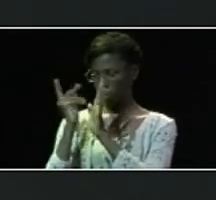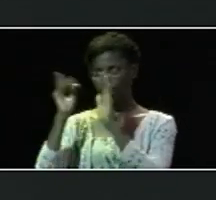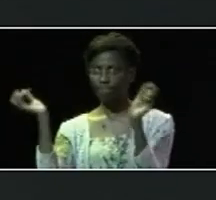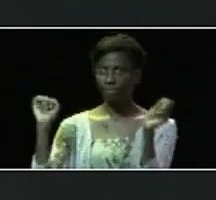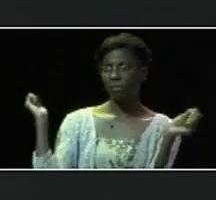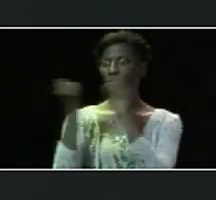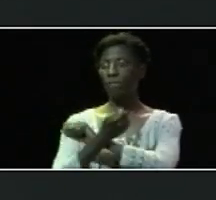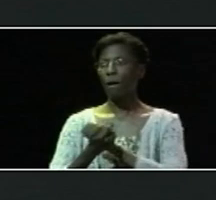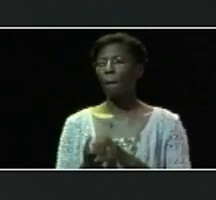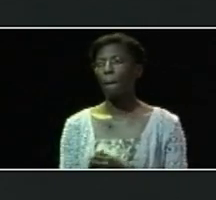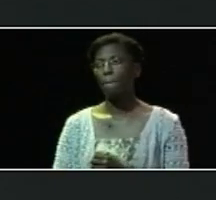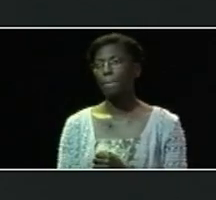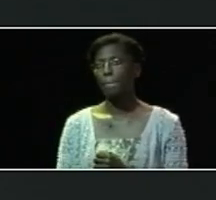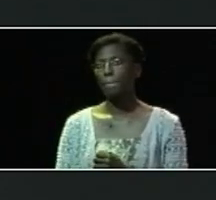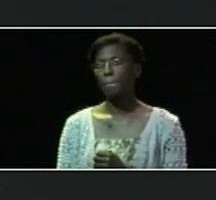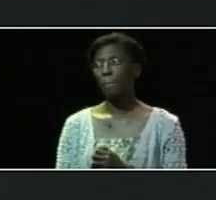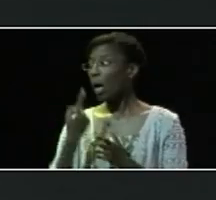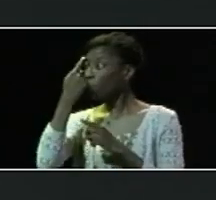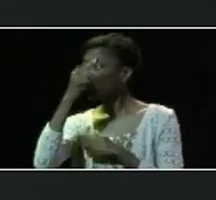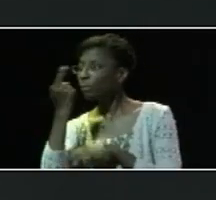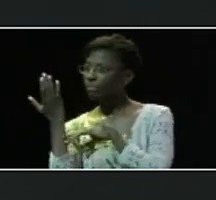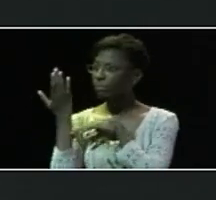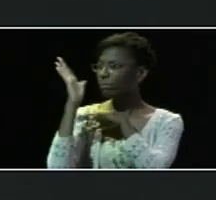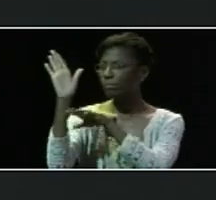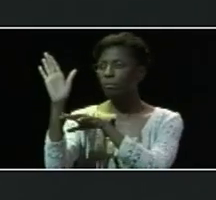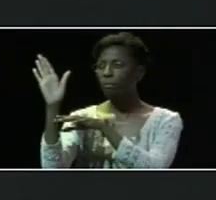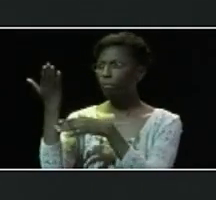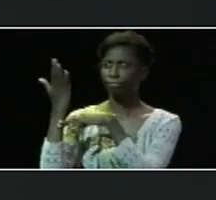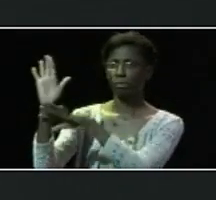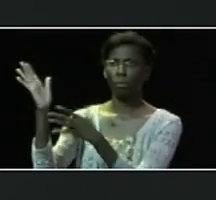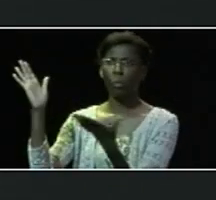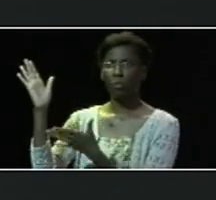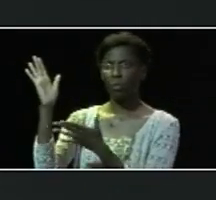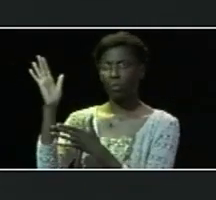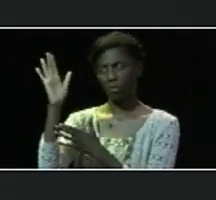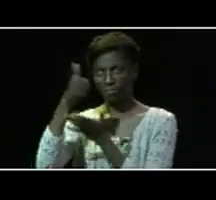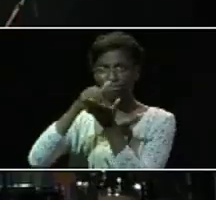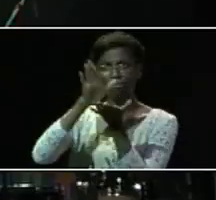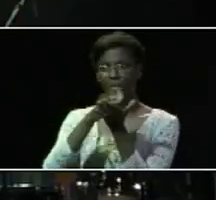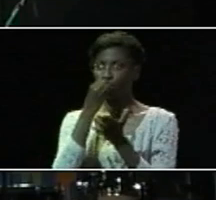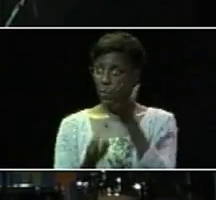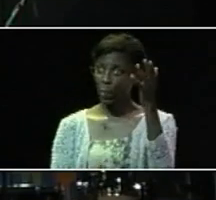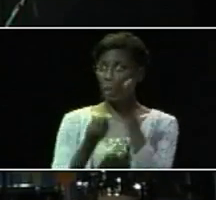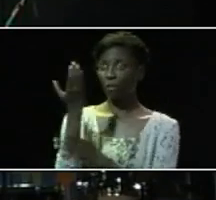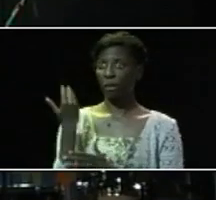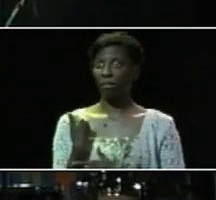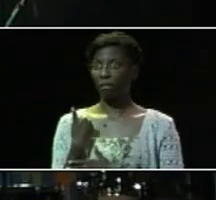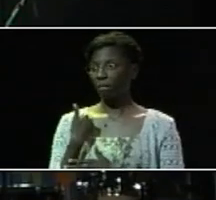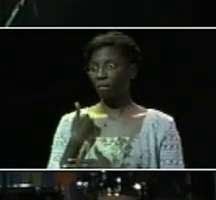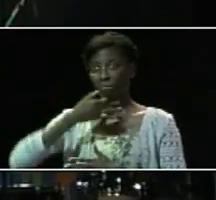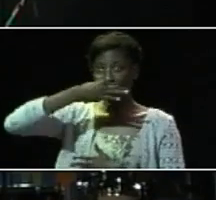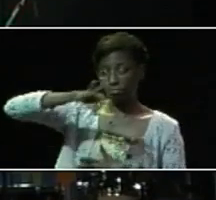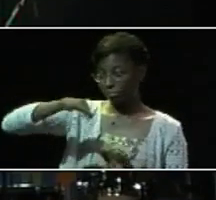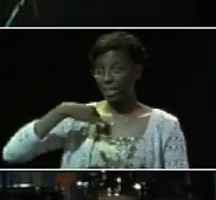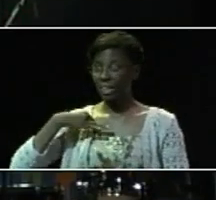message d'espérance. Pour prêcher la